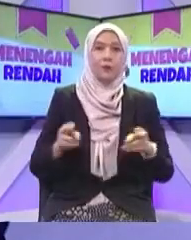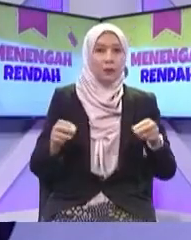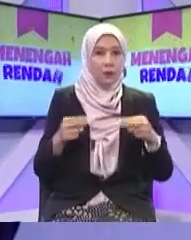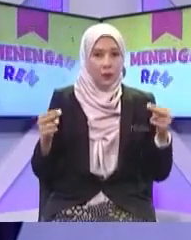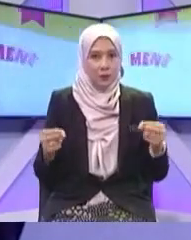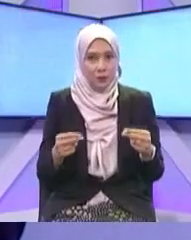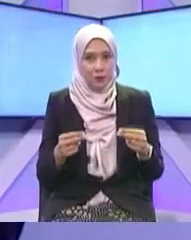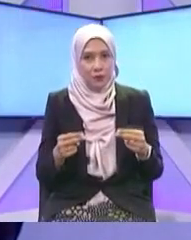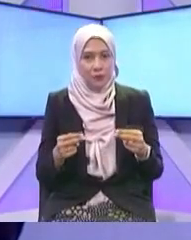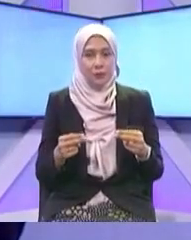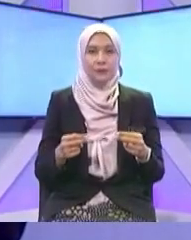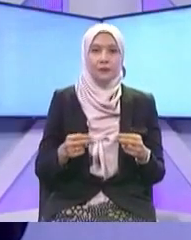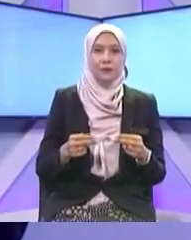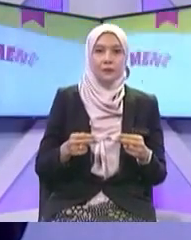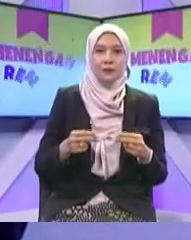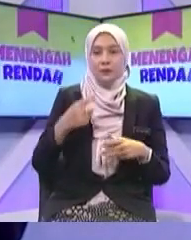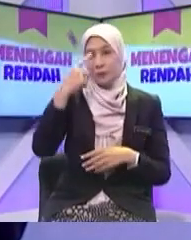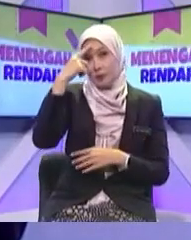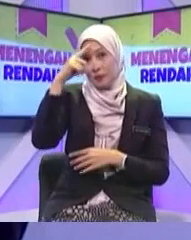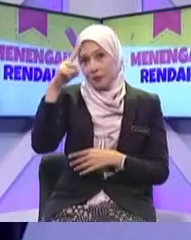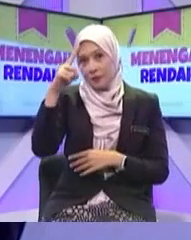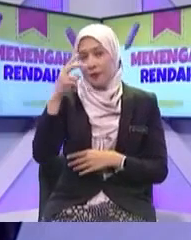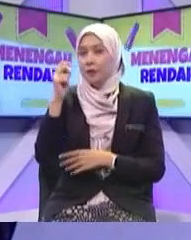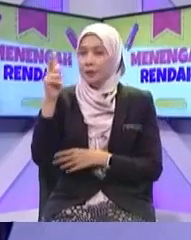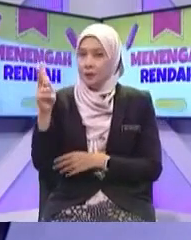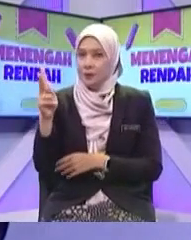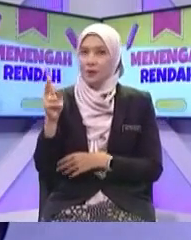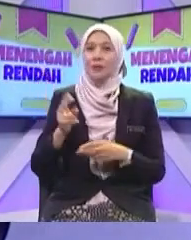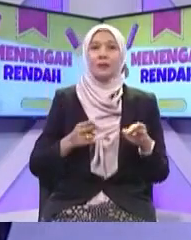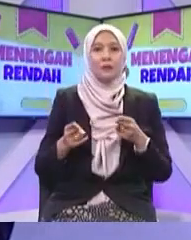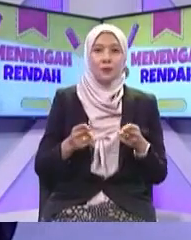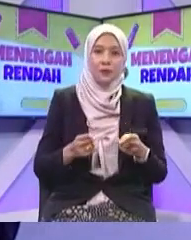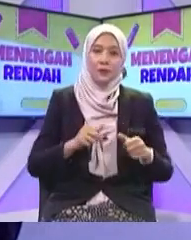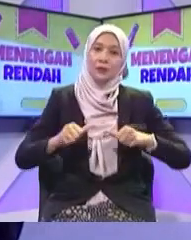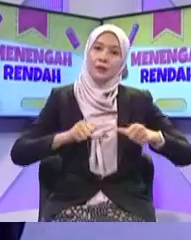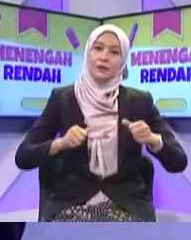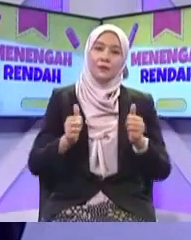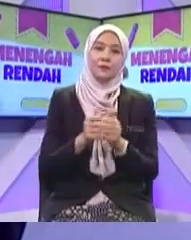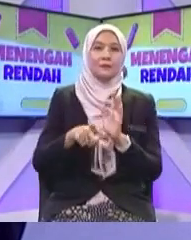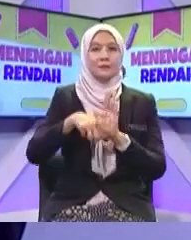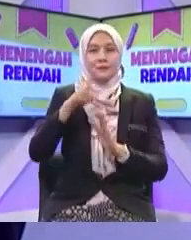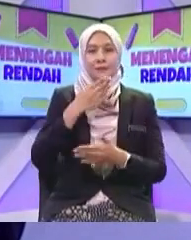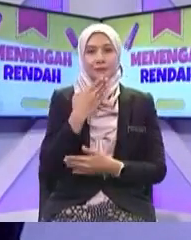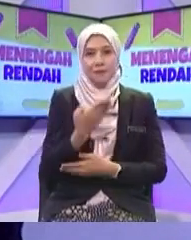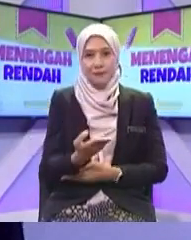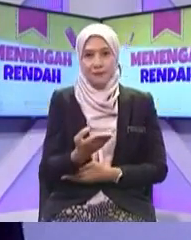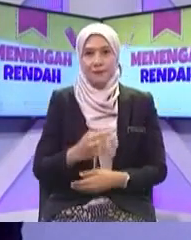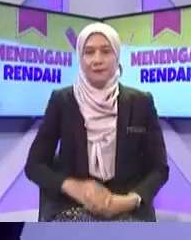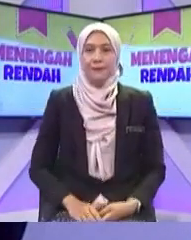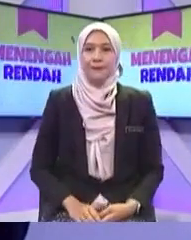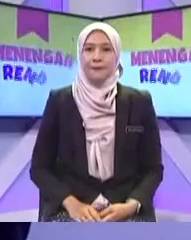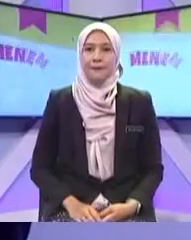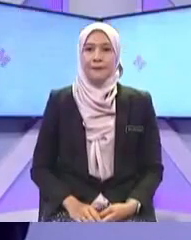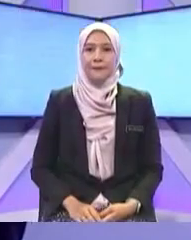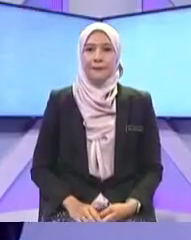Berpandukan Ramalan cuaca Betul Okey Seterusnya adalah Dengan segala urusan Kerajaan dan swasta Menjadi cepat dan efisien